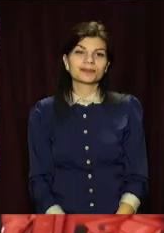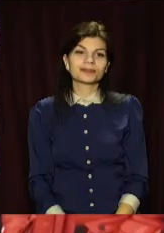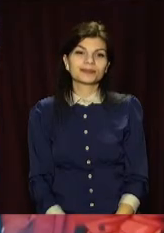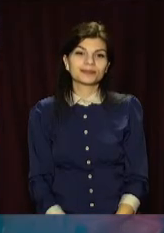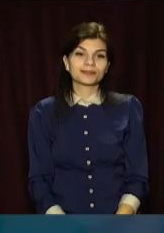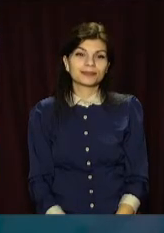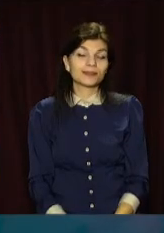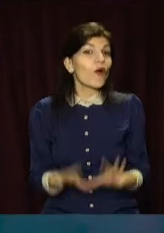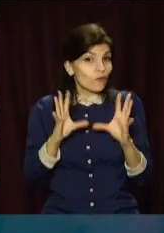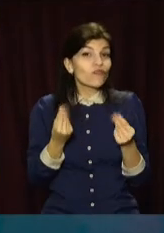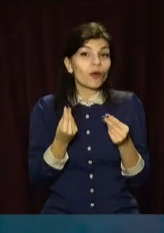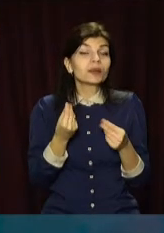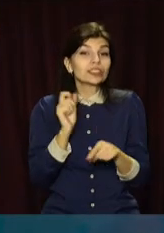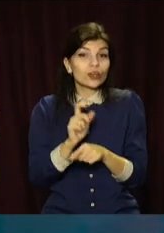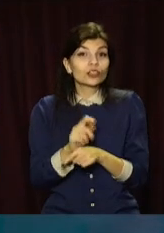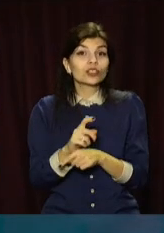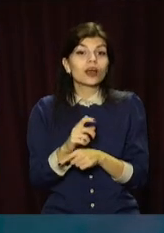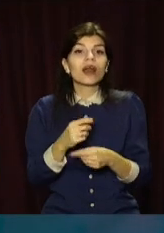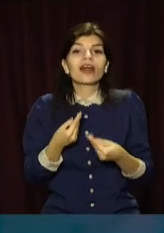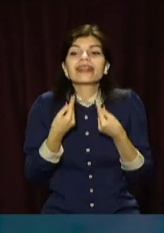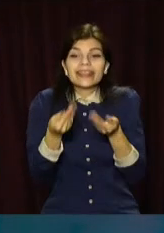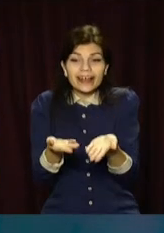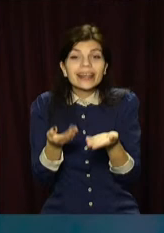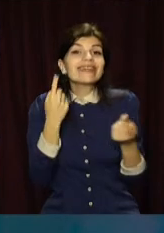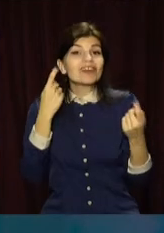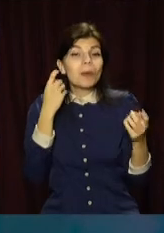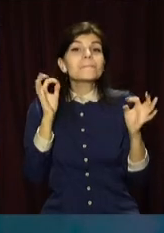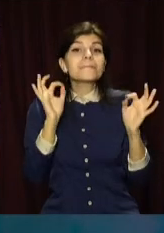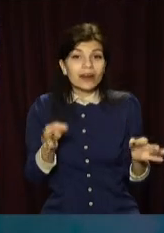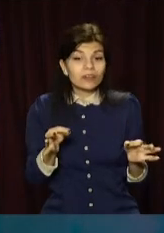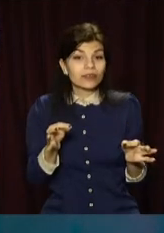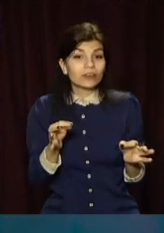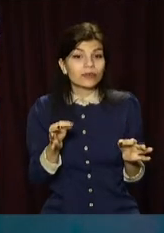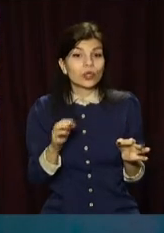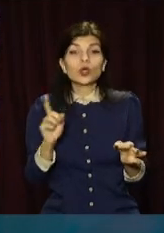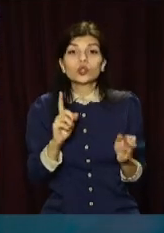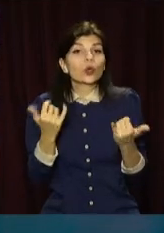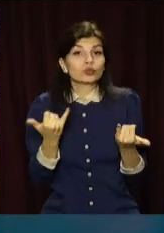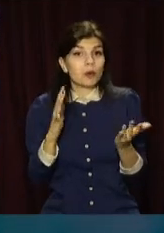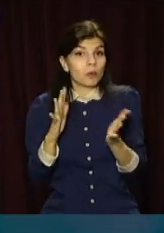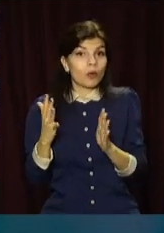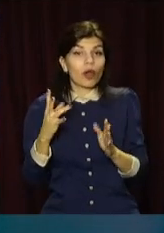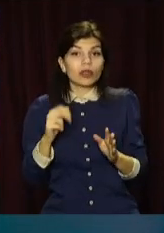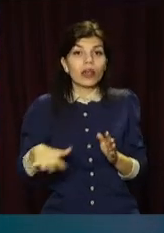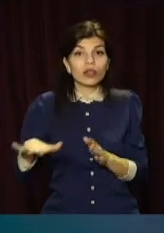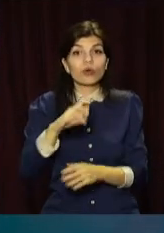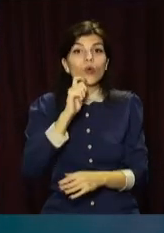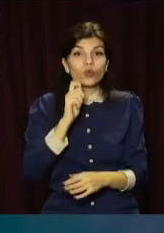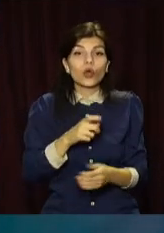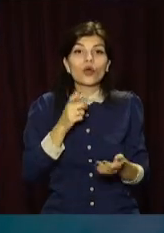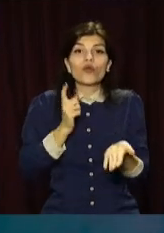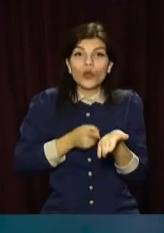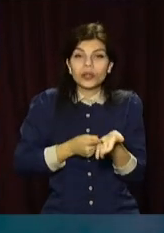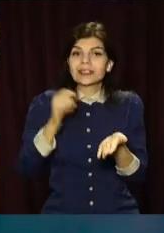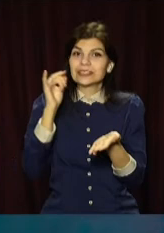Основна задача наша – донести інформацію правдиву, що сьогодні проходить на території України, довести їм